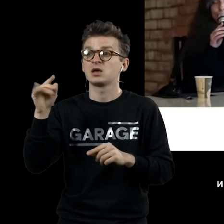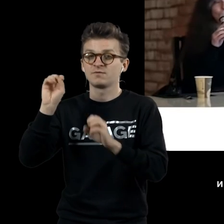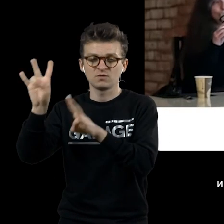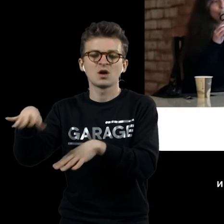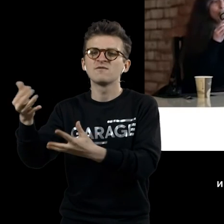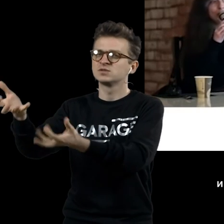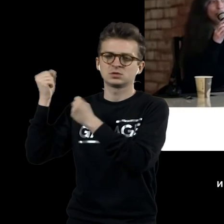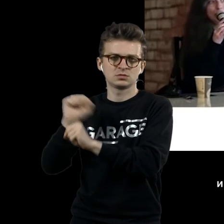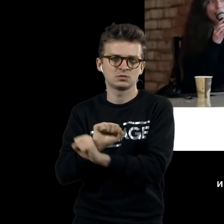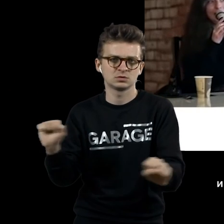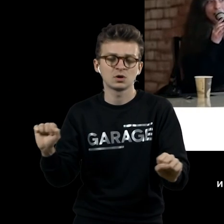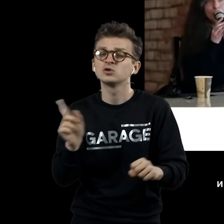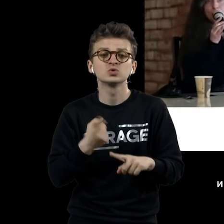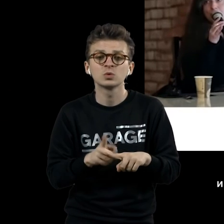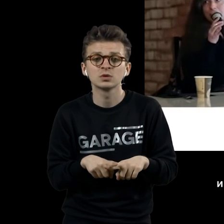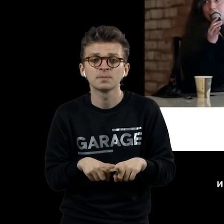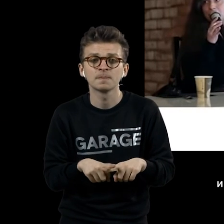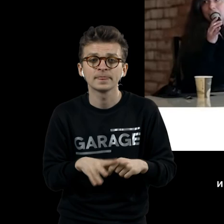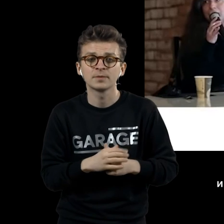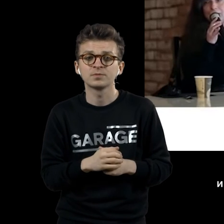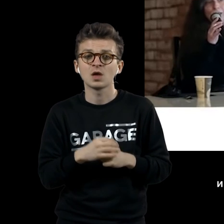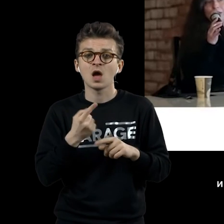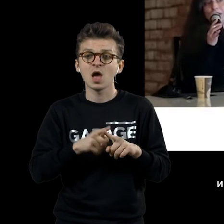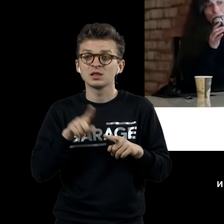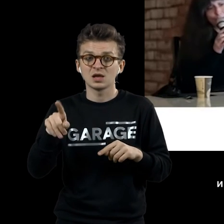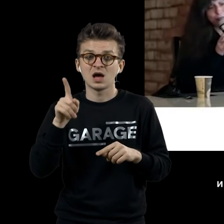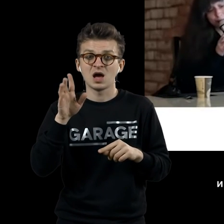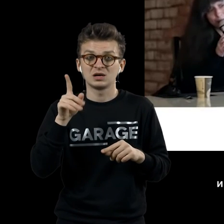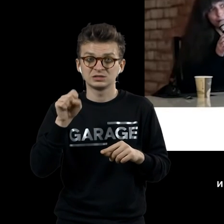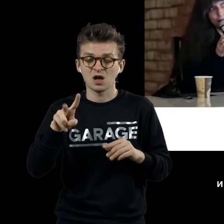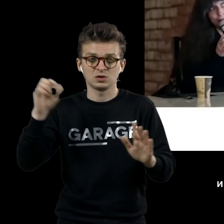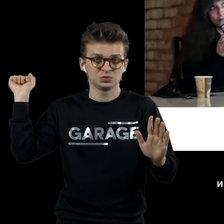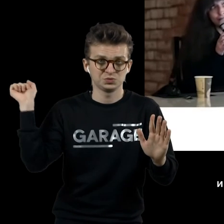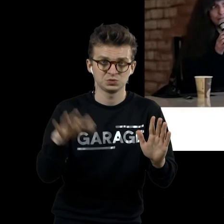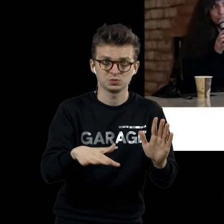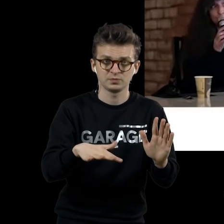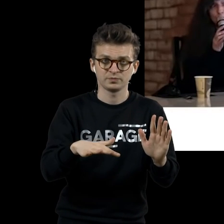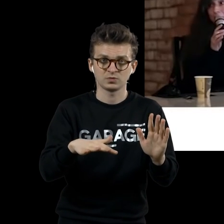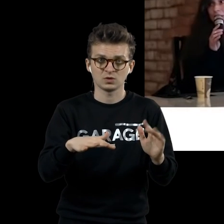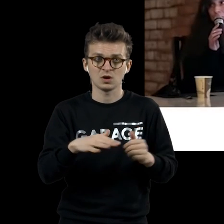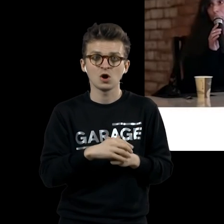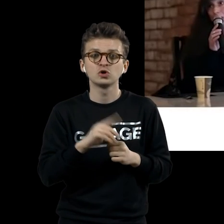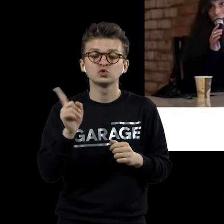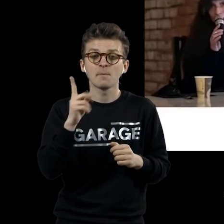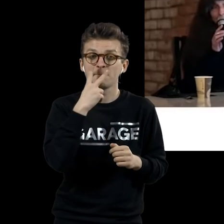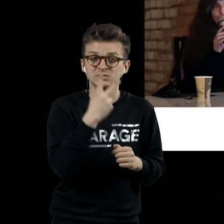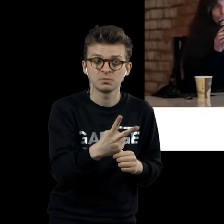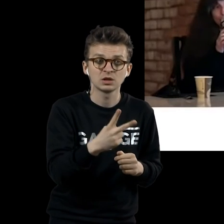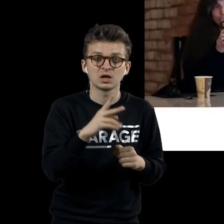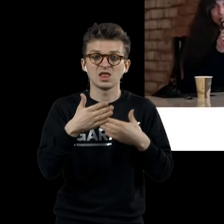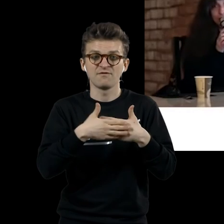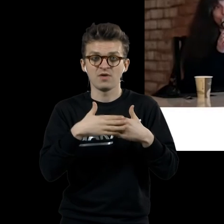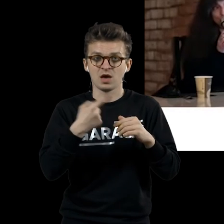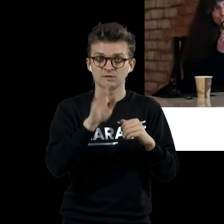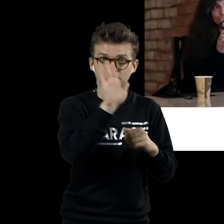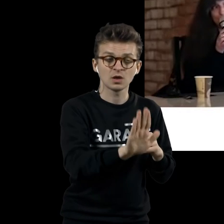Потому что что это такое? Это вмурованная в музейный зал дверь. Для того, чтобы посмотреть, что за этой дверью,